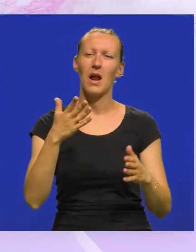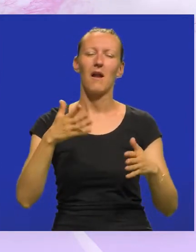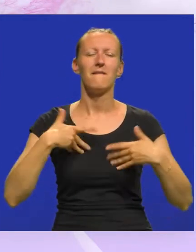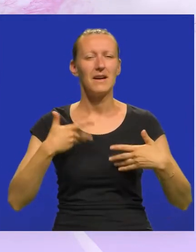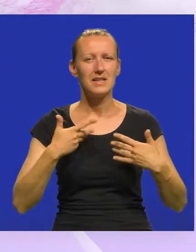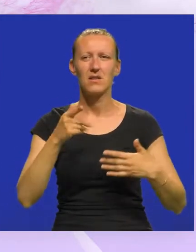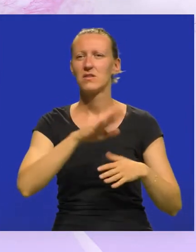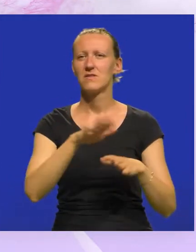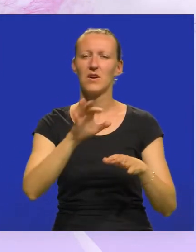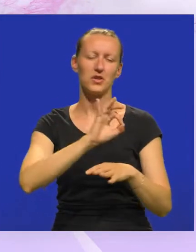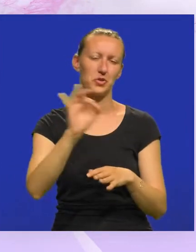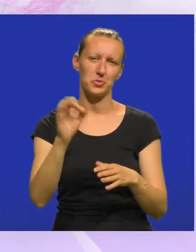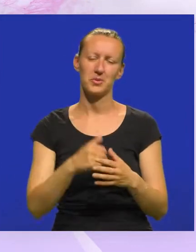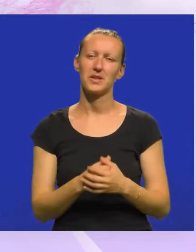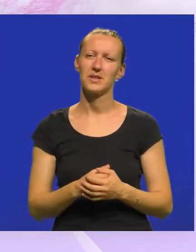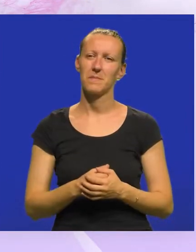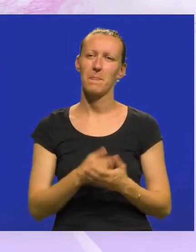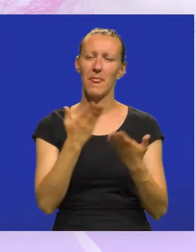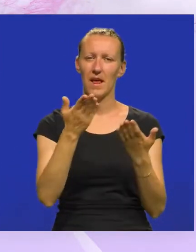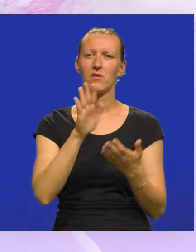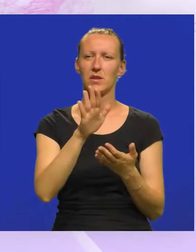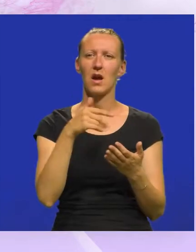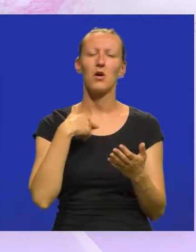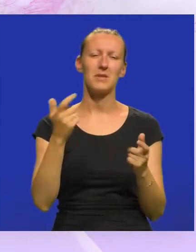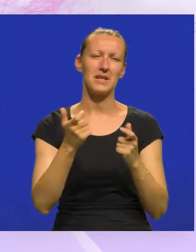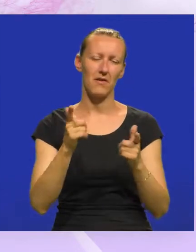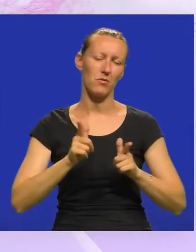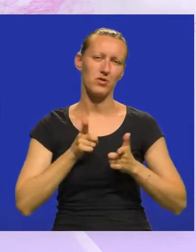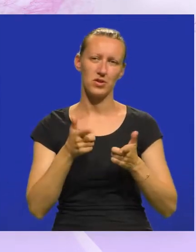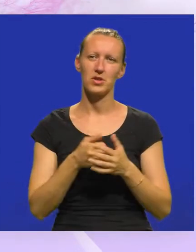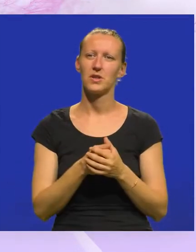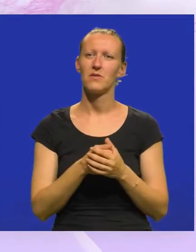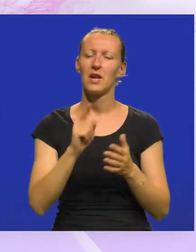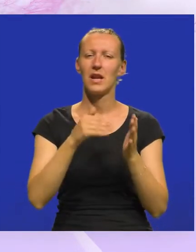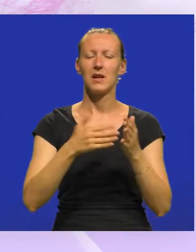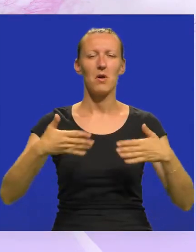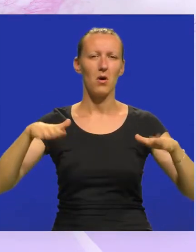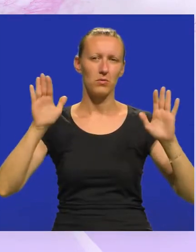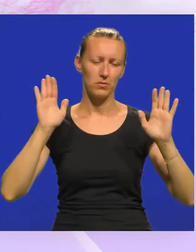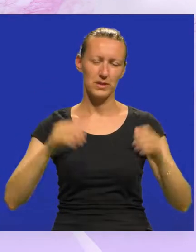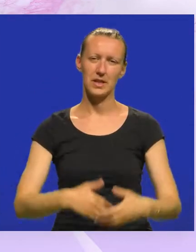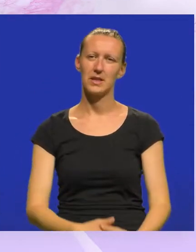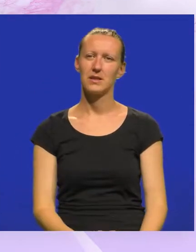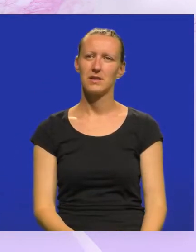animira, to je sve ispalo super. Evo, tako mi slavimo život. Ne treba odustati.